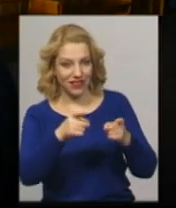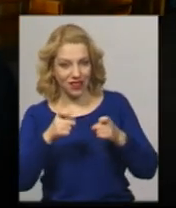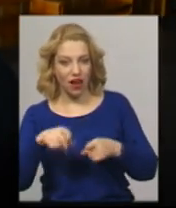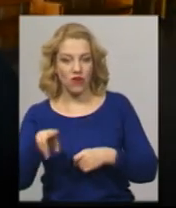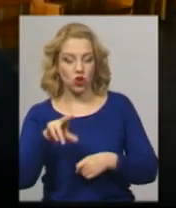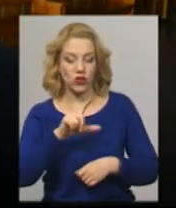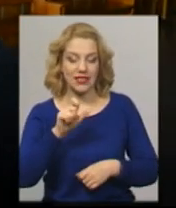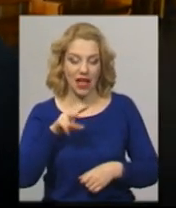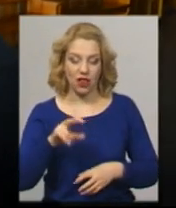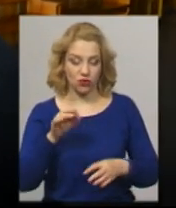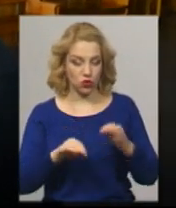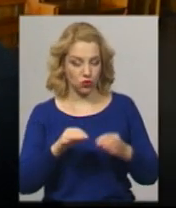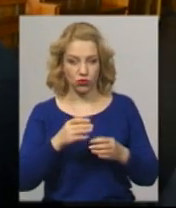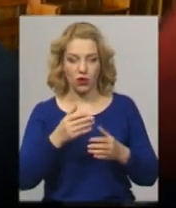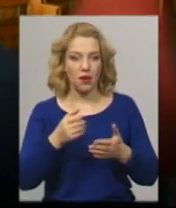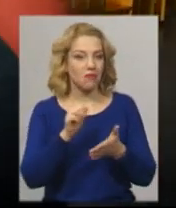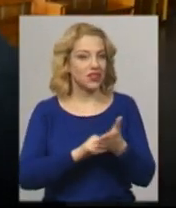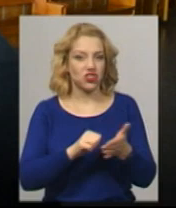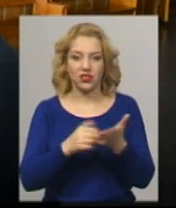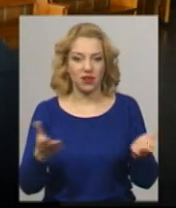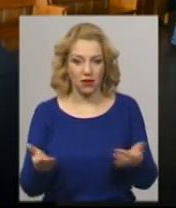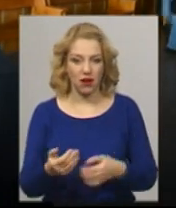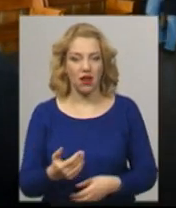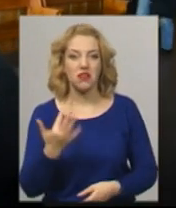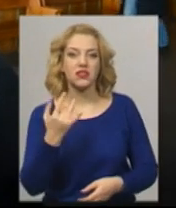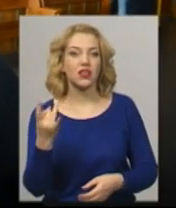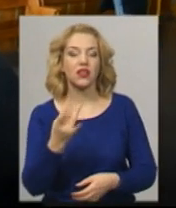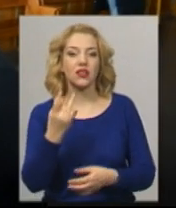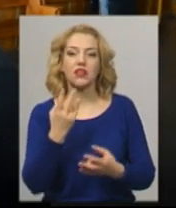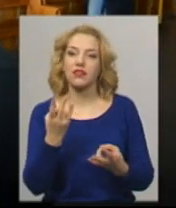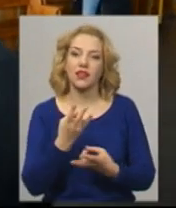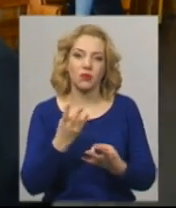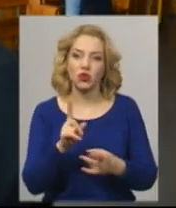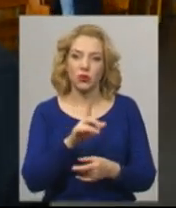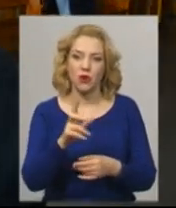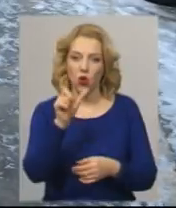він має ще не з'явитися, аби примусово його притягнули до А яка причина до примусової?